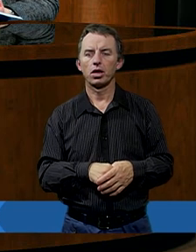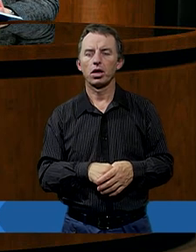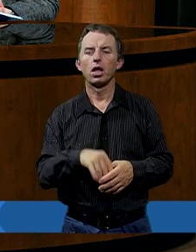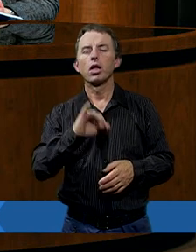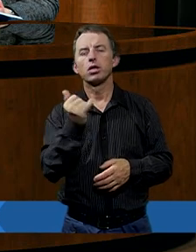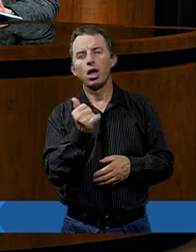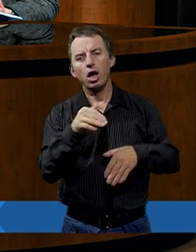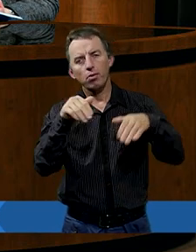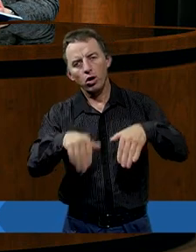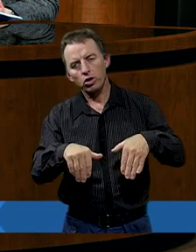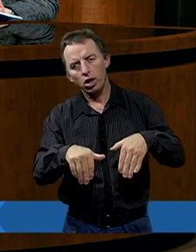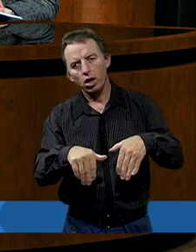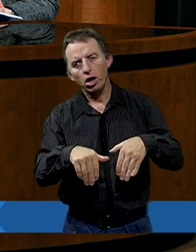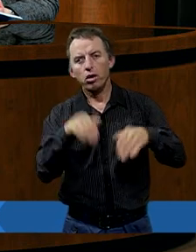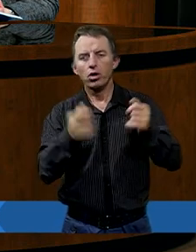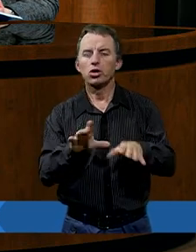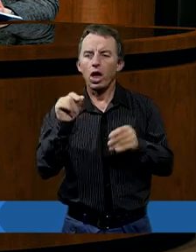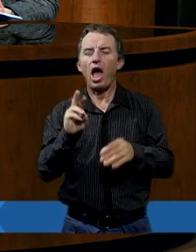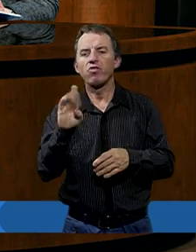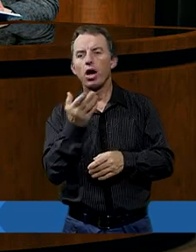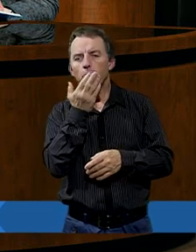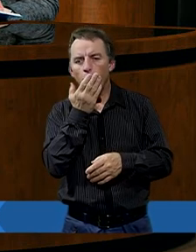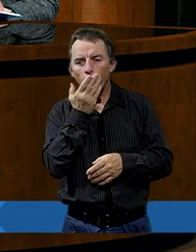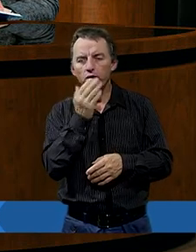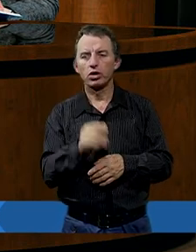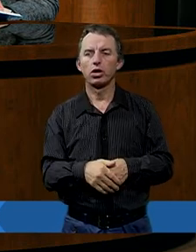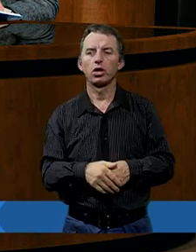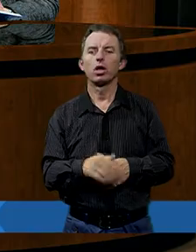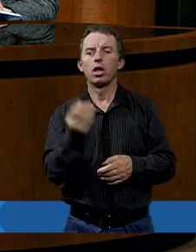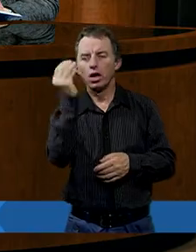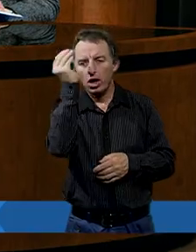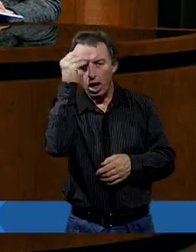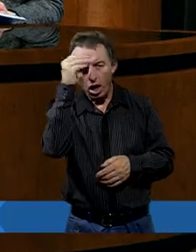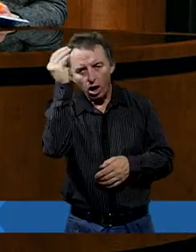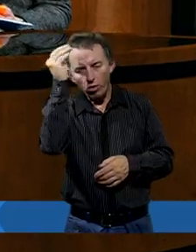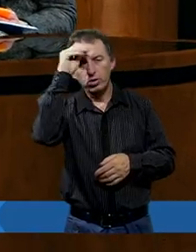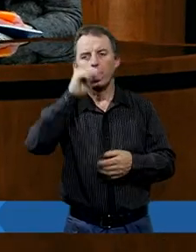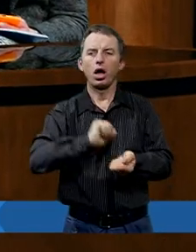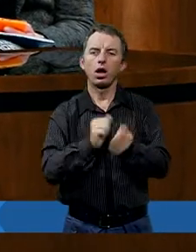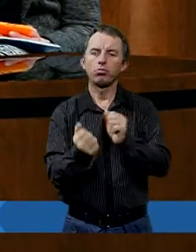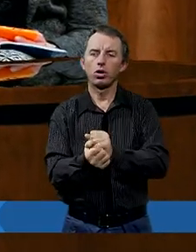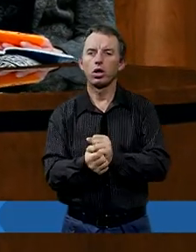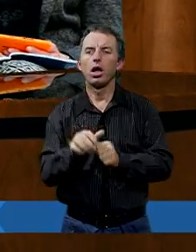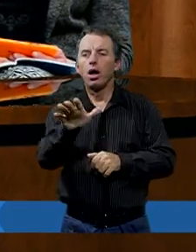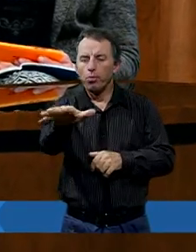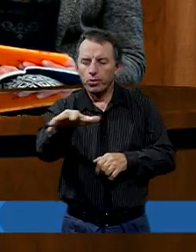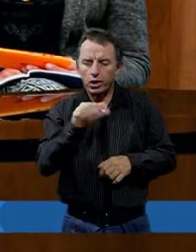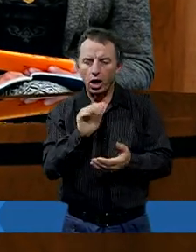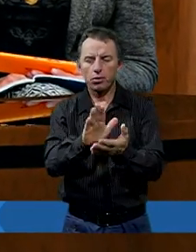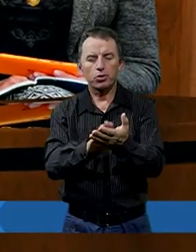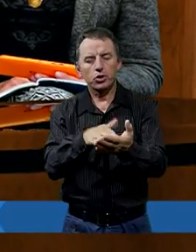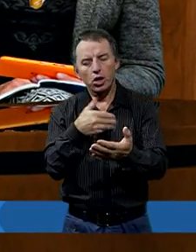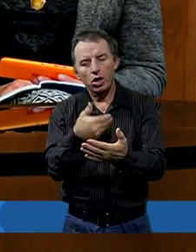Jak możemy w ogóle, bo tu Ewa zaczęłaś mówić, że powinniśmy nauczyć się albo chociaż brać przykład